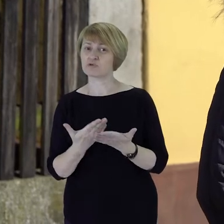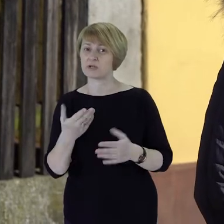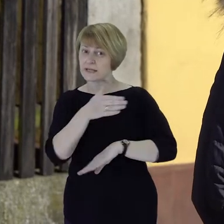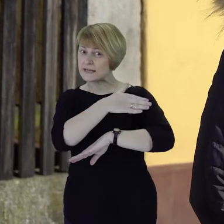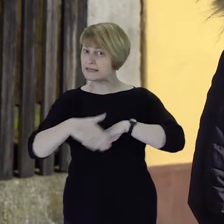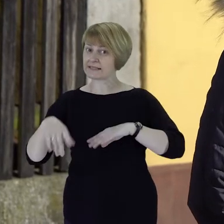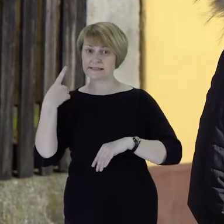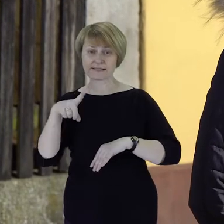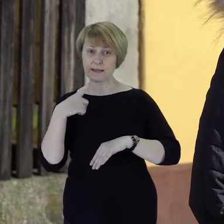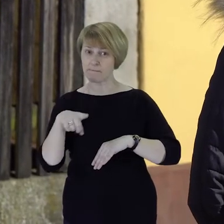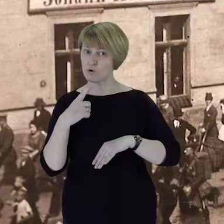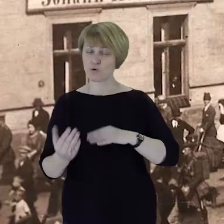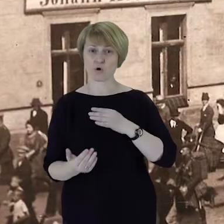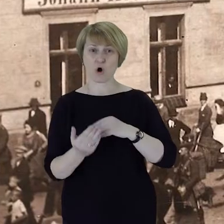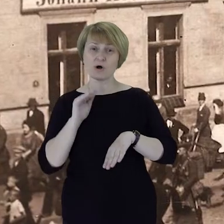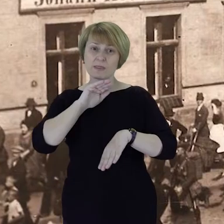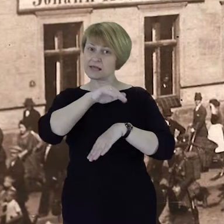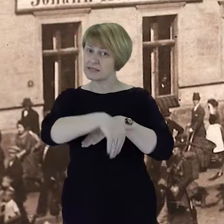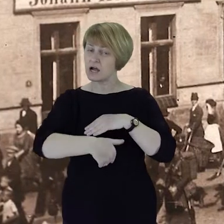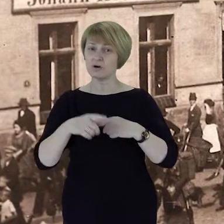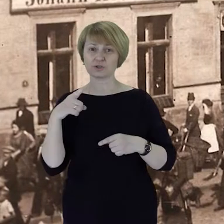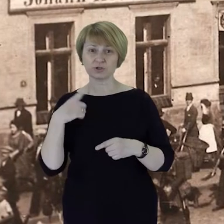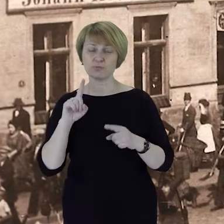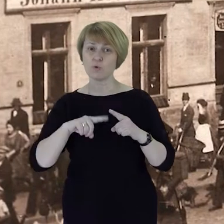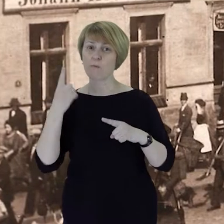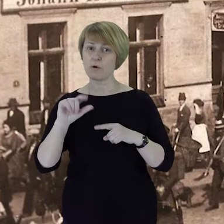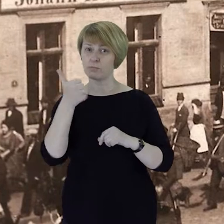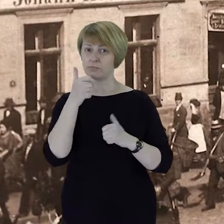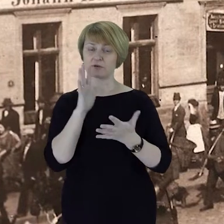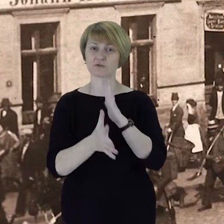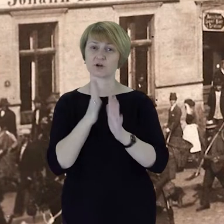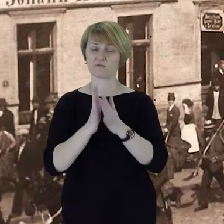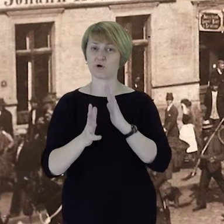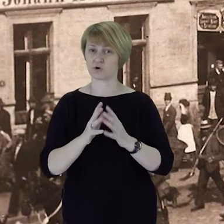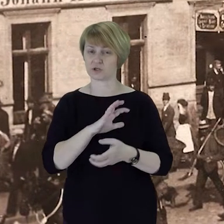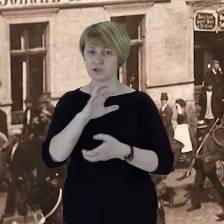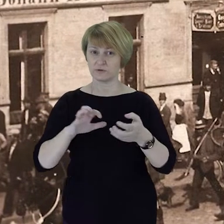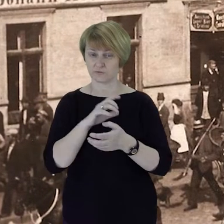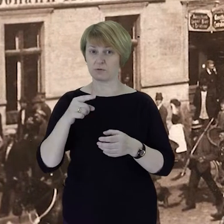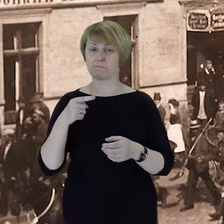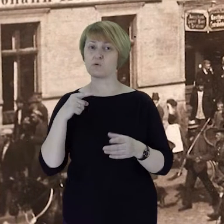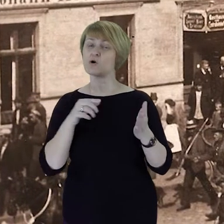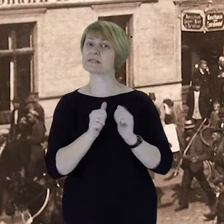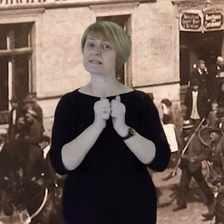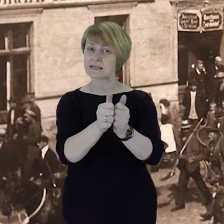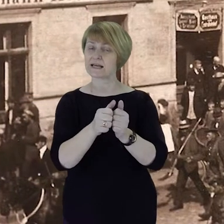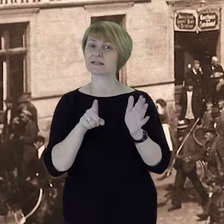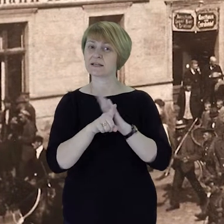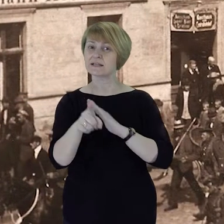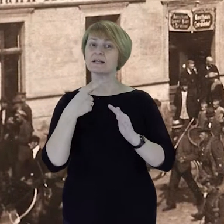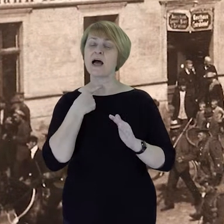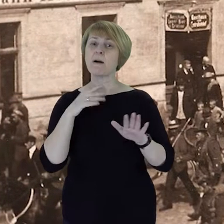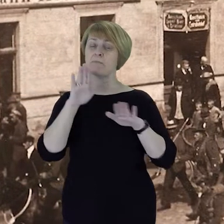na zachodzie jeszcze nie została zaraz po I wojnie ustalona. Miał to zrobić plebiscyt. I